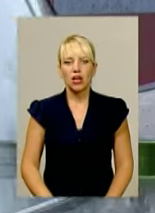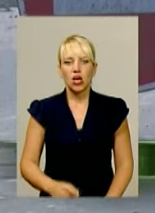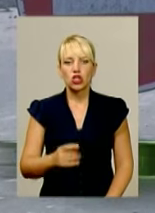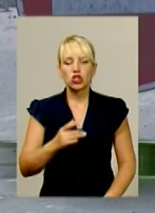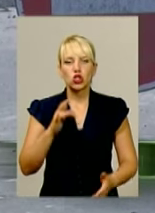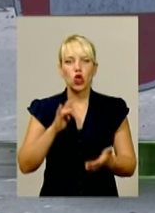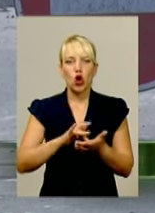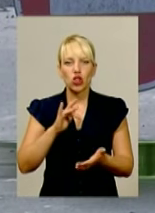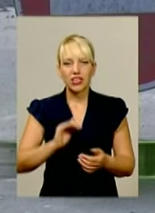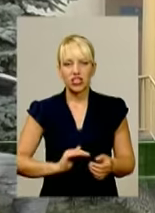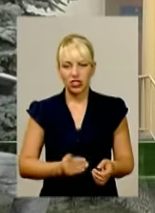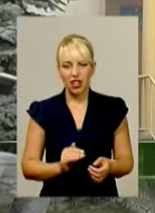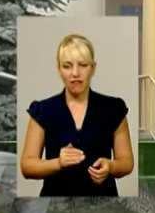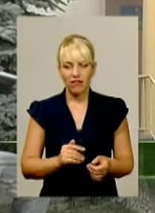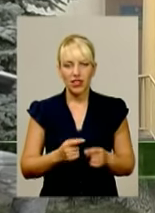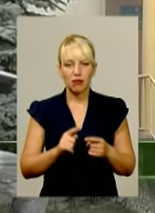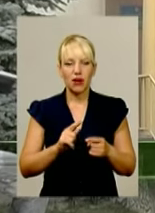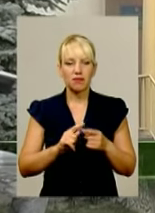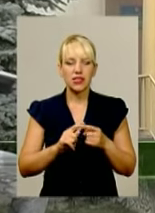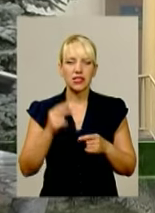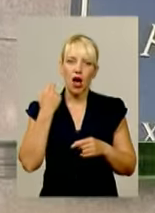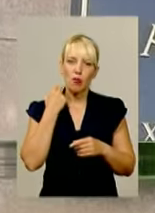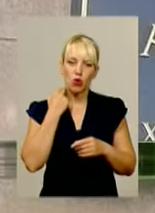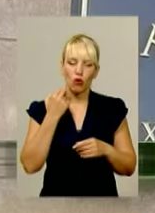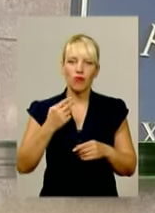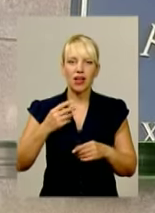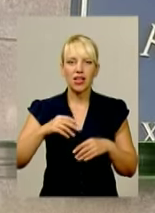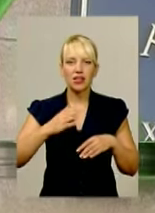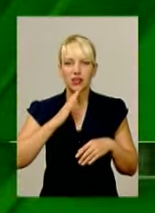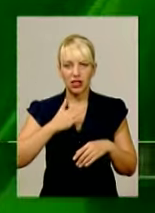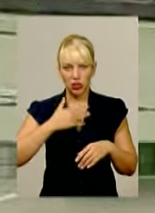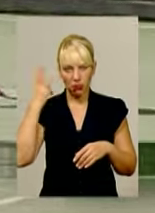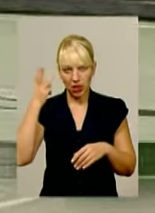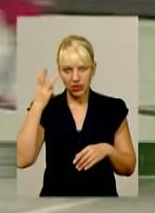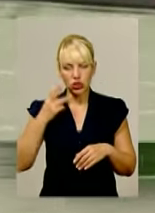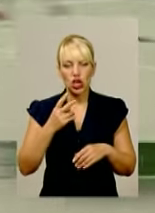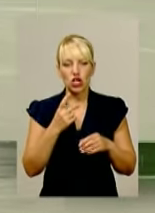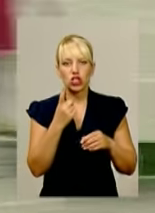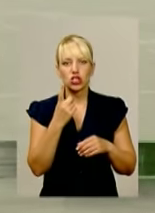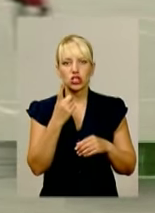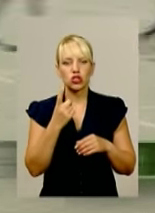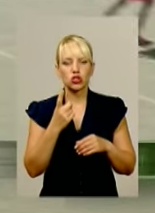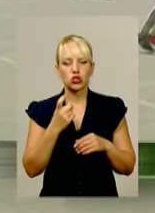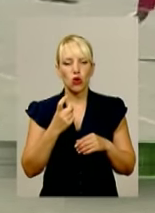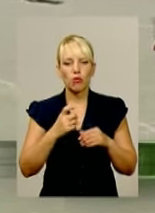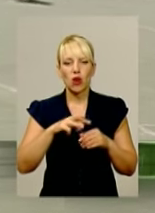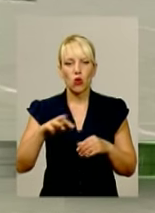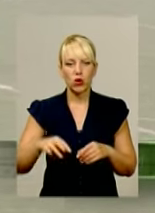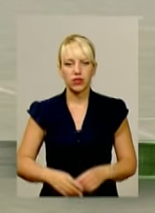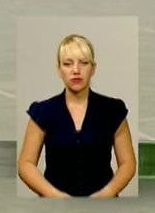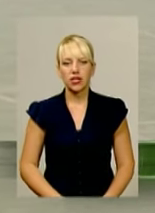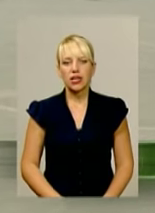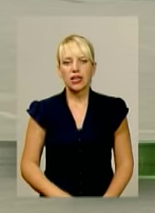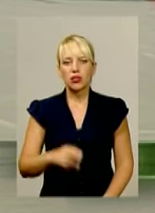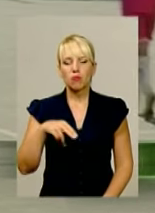столична фірма заборгувала Службі автомобільних доріг Хмельниччини майже мільйон гривень. Змагання, які вже стали традиційними, про футбольний